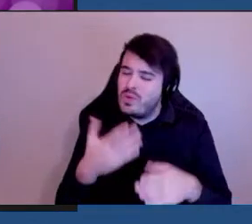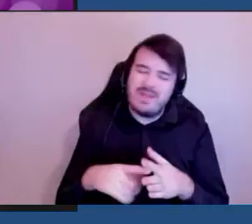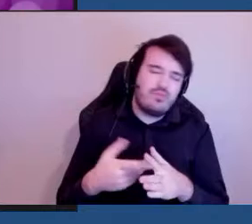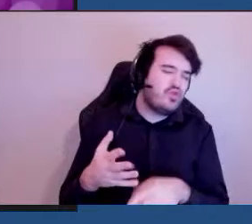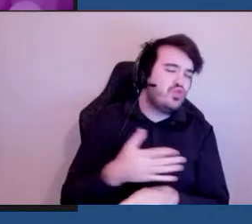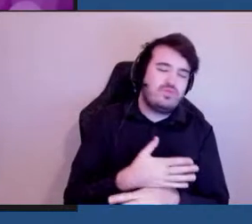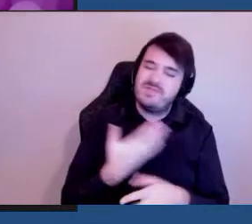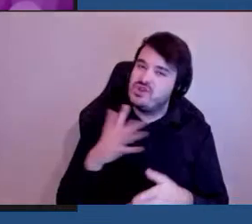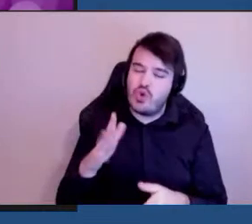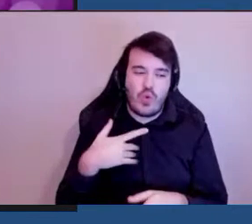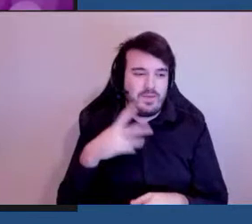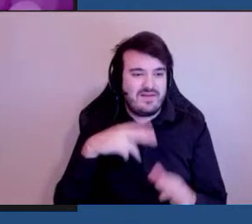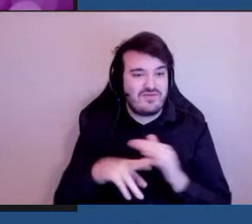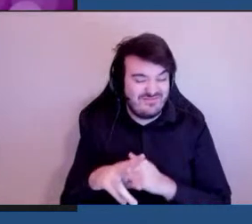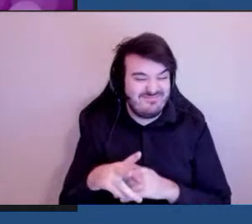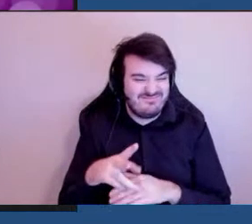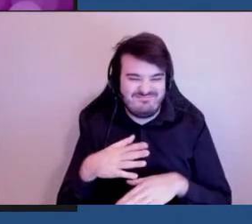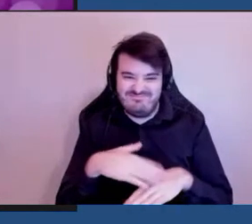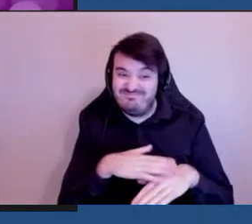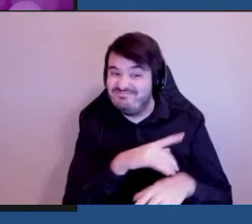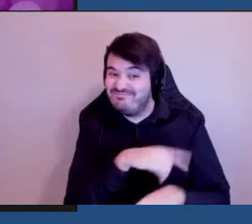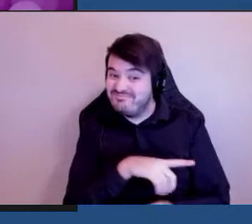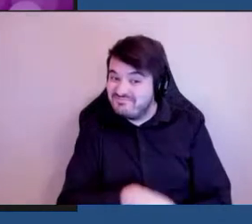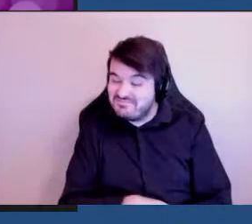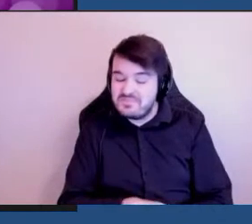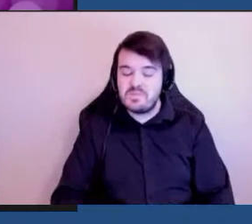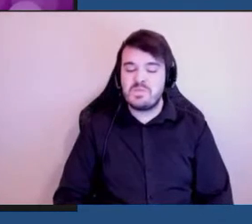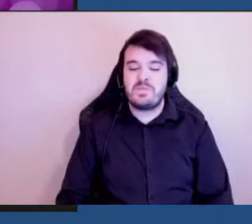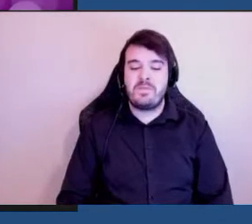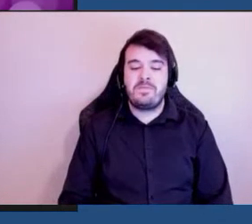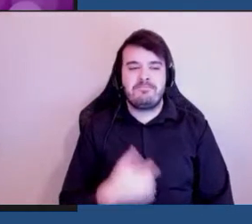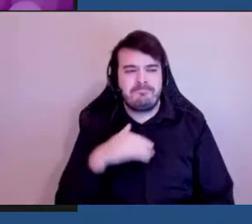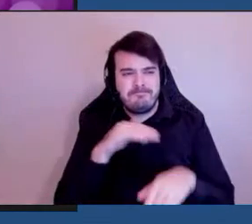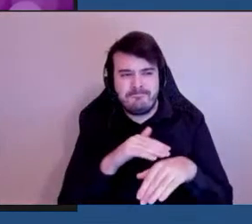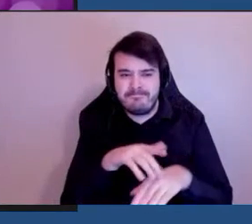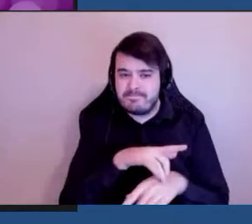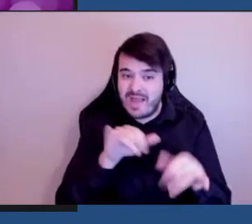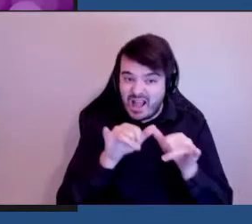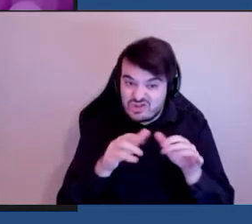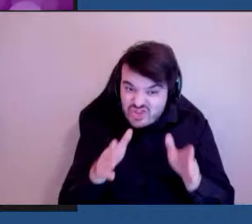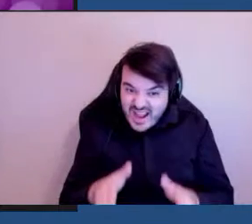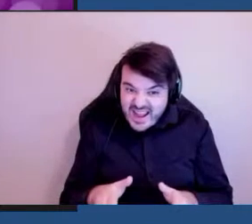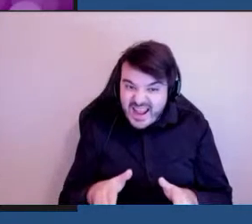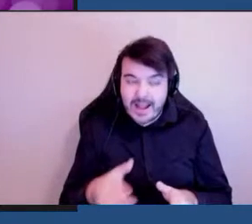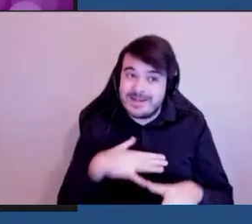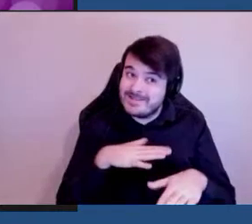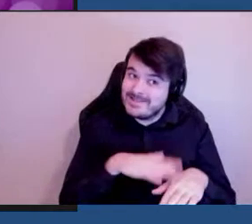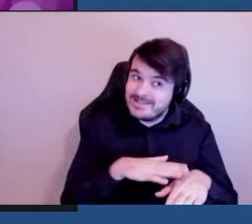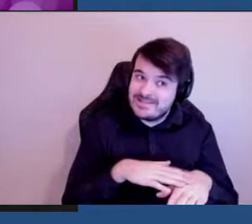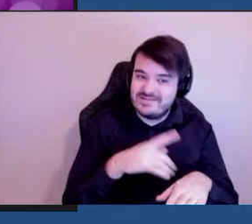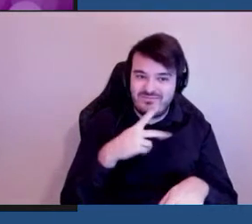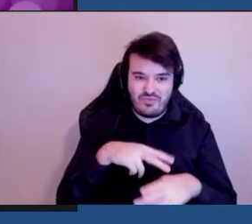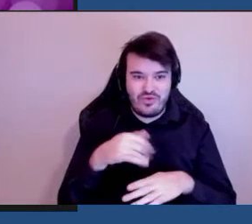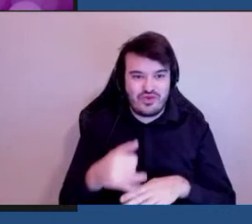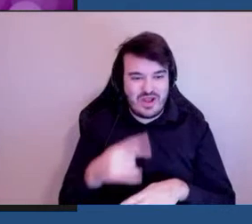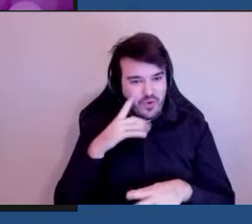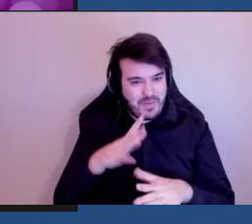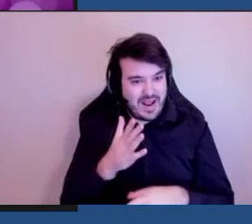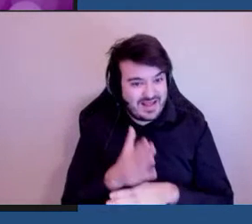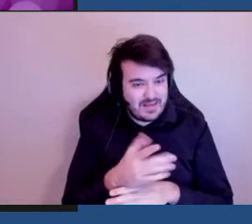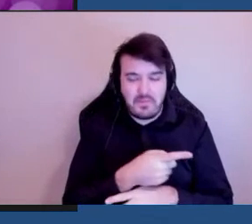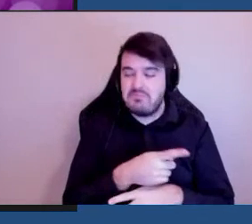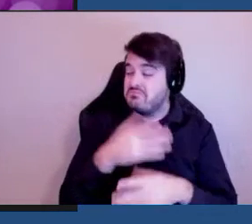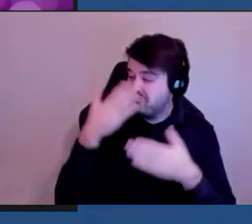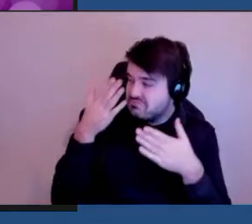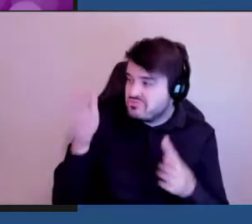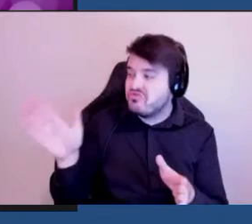comité a conseillé les architectes travaillant sur ce projet. Ils ont été très ouverts